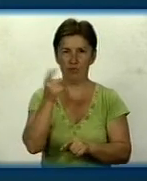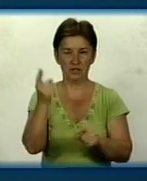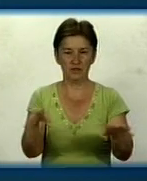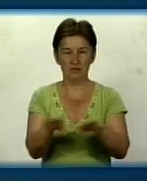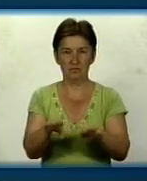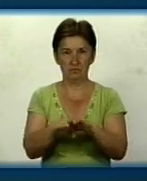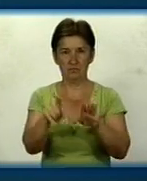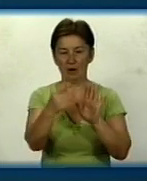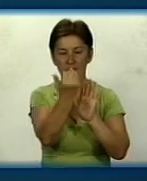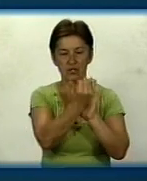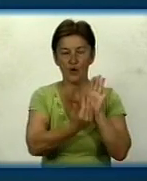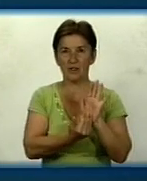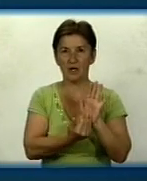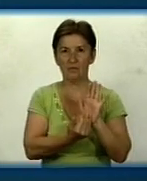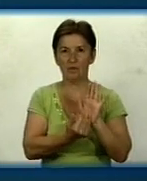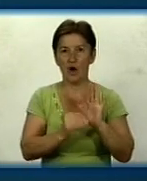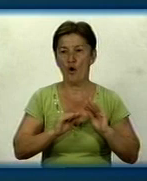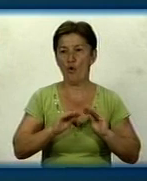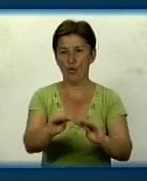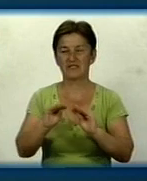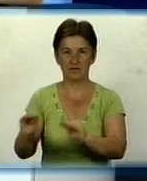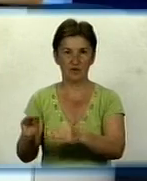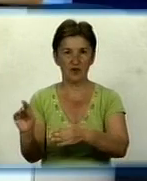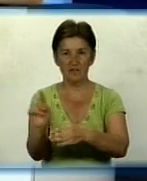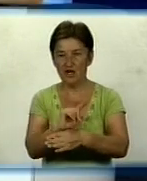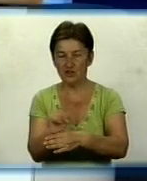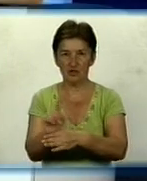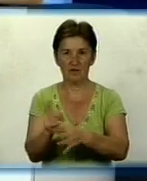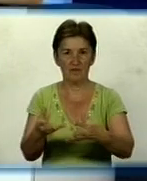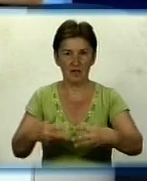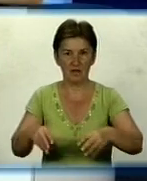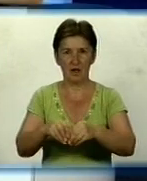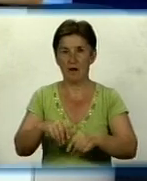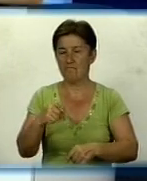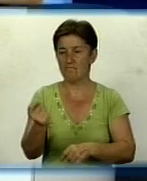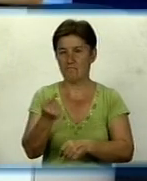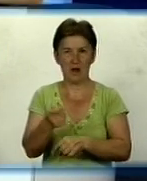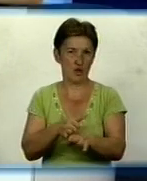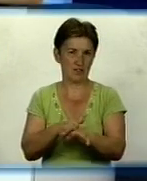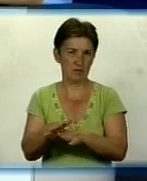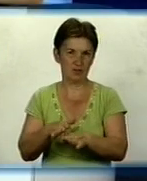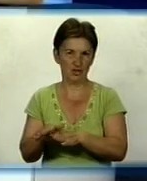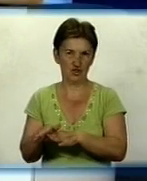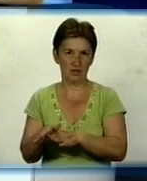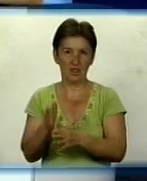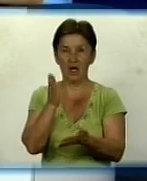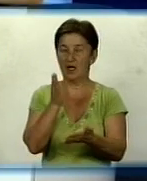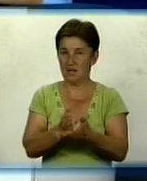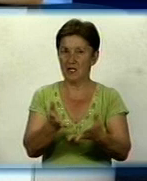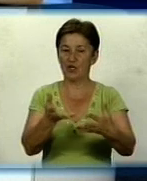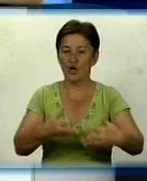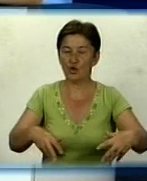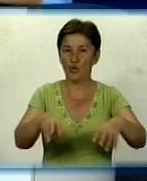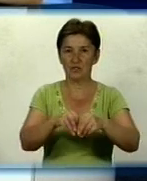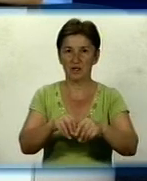прийняти програму по встановленню таких лічильників в родинах малозабезпечених наших керовоградців. Тобто, є родина, яка